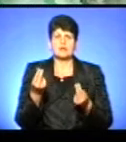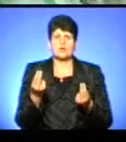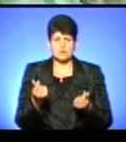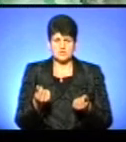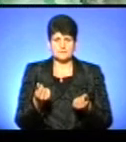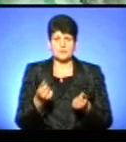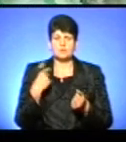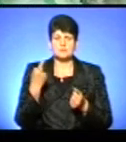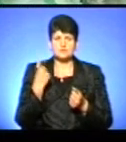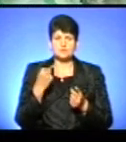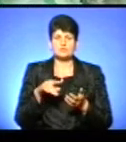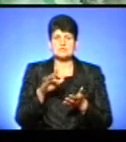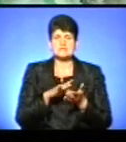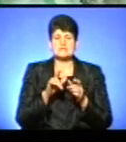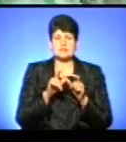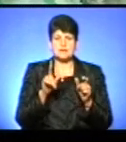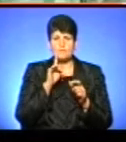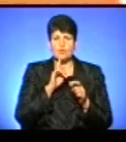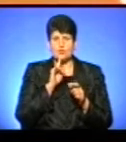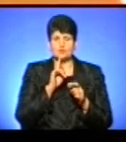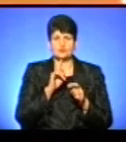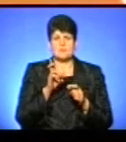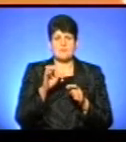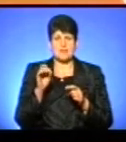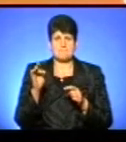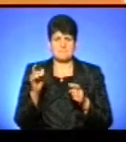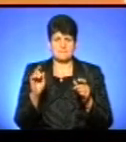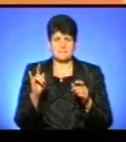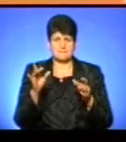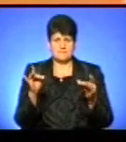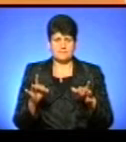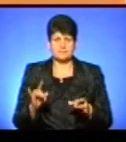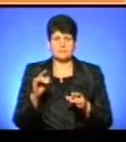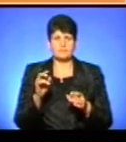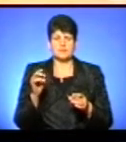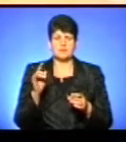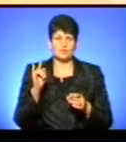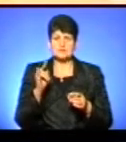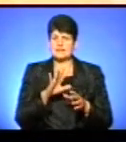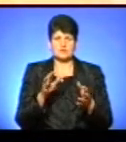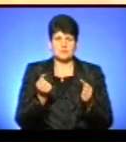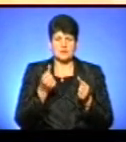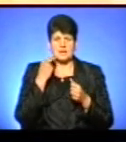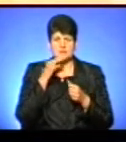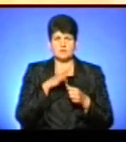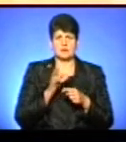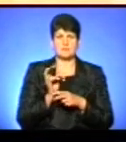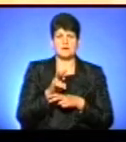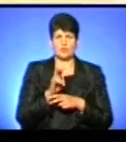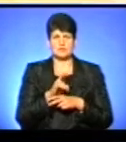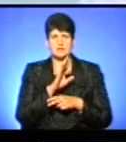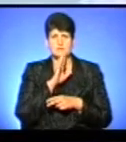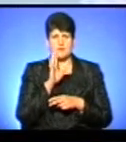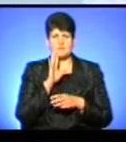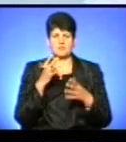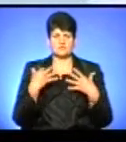У обласному перинатальному центрі поки бейбі-бокси не отримали. Головний лікар каже, краще, коли б майбутні мами приходили до лікарні уже з